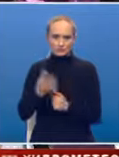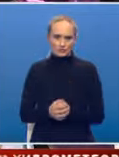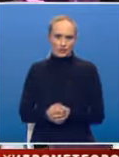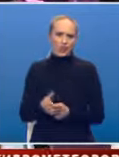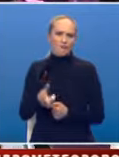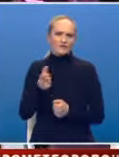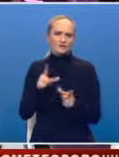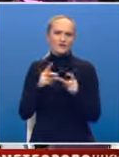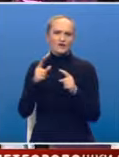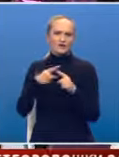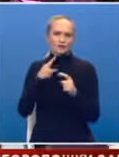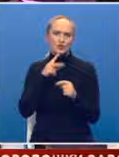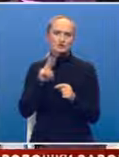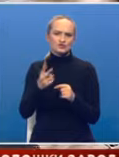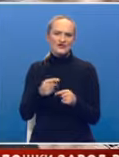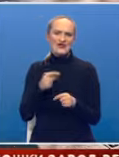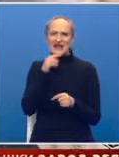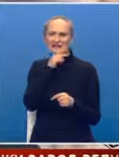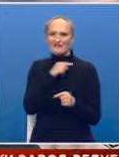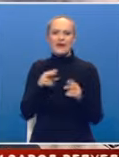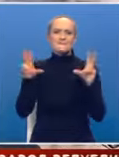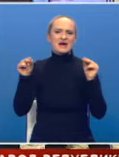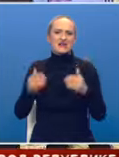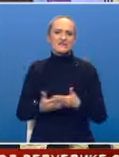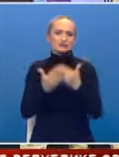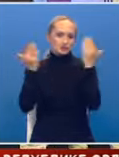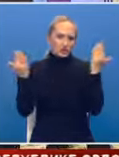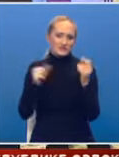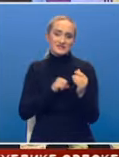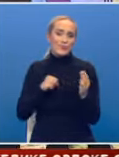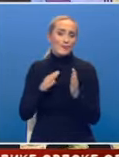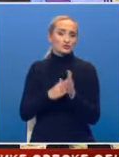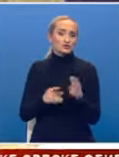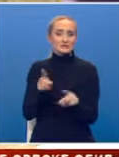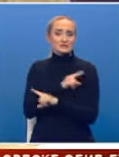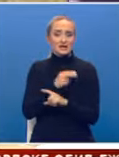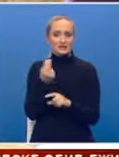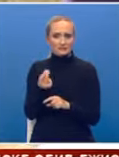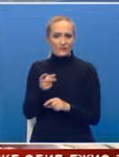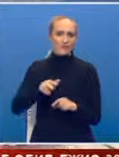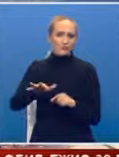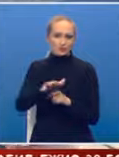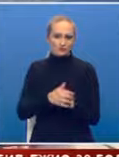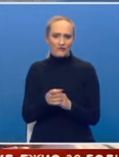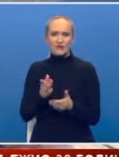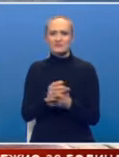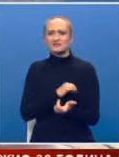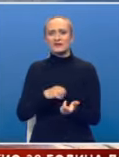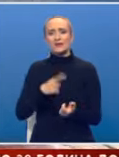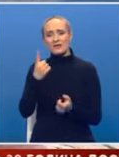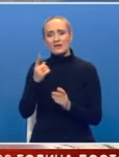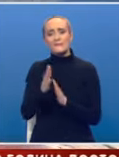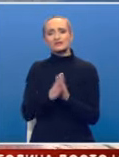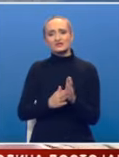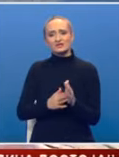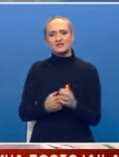Ubistva u Ritu kojeg brođeni nazivaju krvom u Martovskom zorom bili su samo početak stradanja Srba novim prostorima. Ovo je bio samo jedan uvod